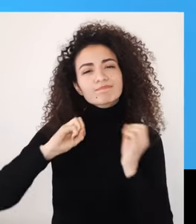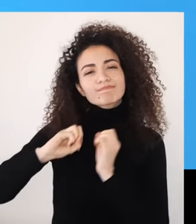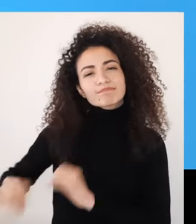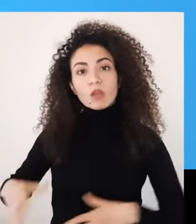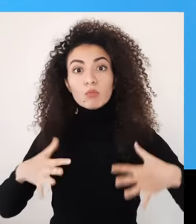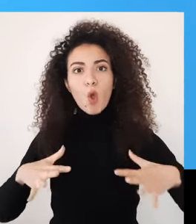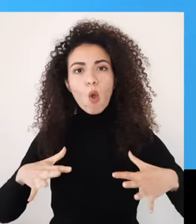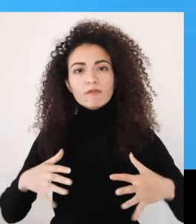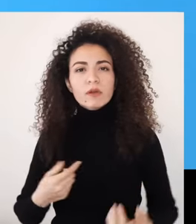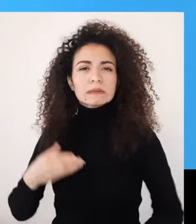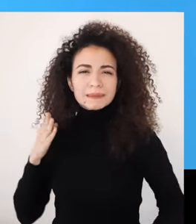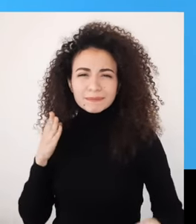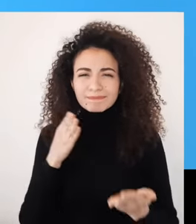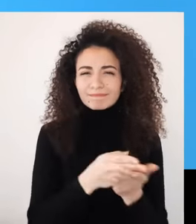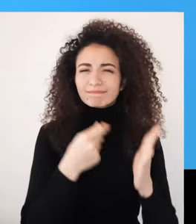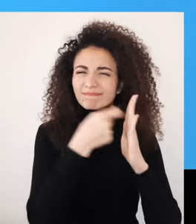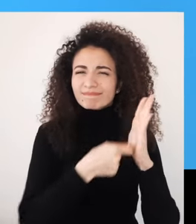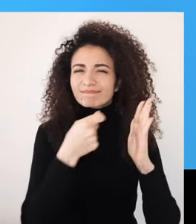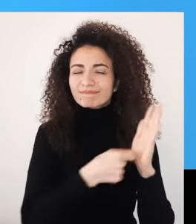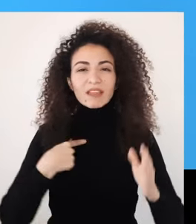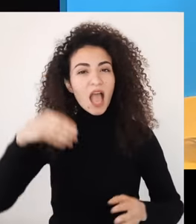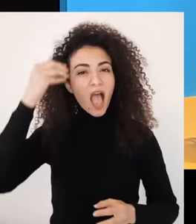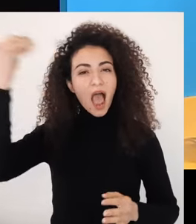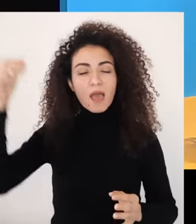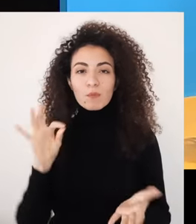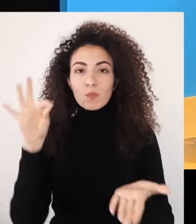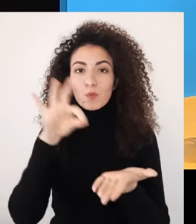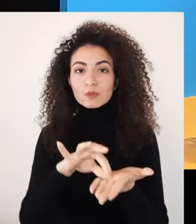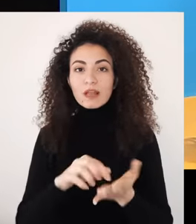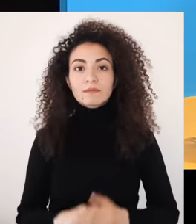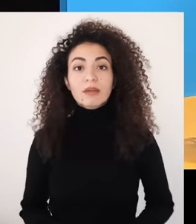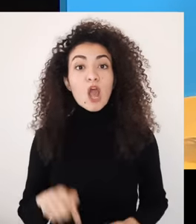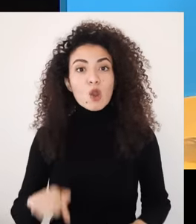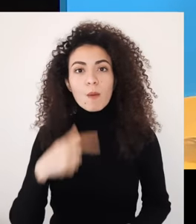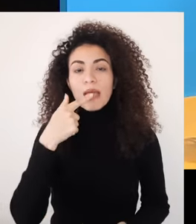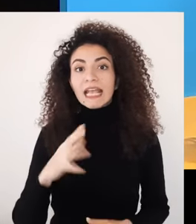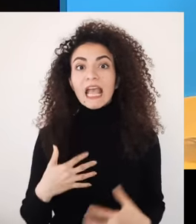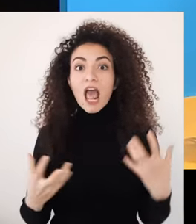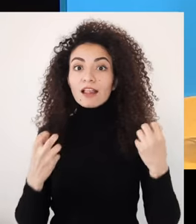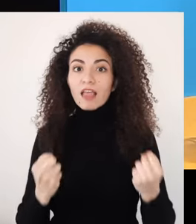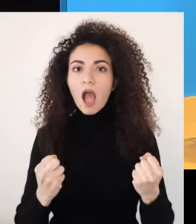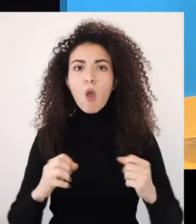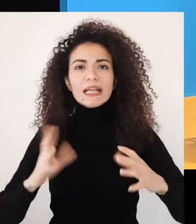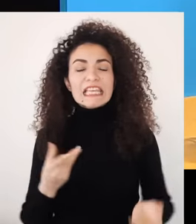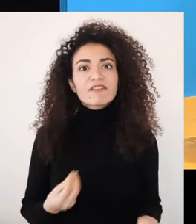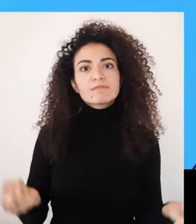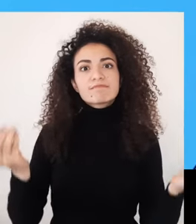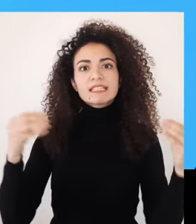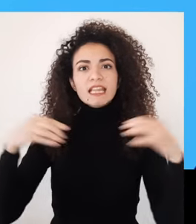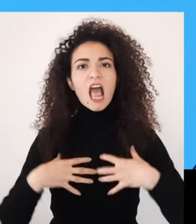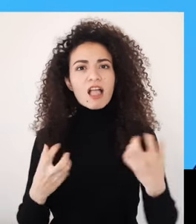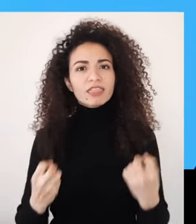والانطلاق وبتحسين نوعية العلاقات بحياتك اليوم حديثنا عن الطاقة وكيفية تعزيزها